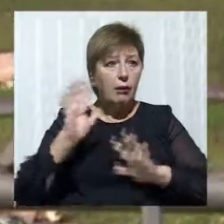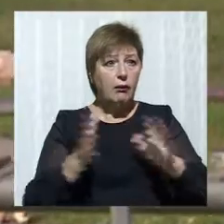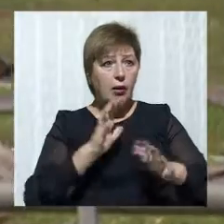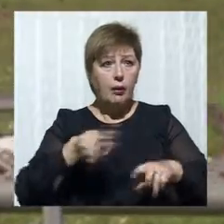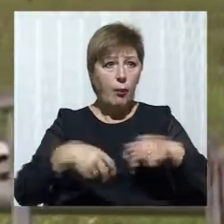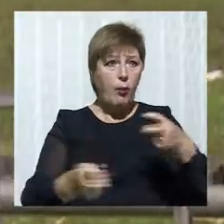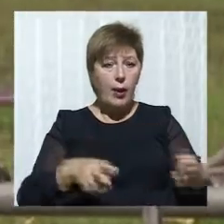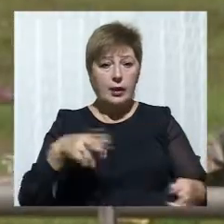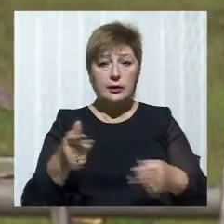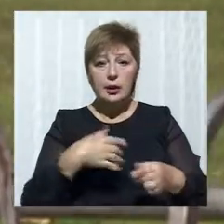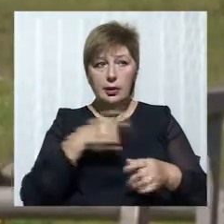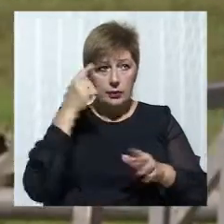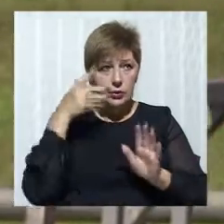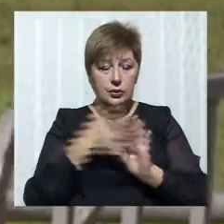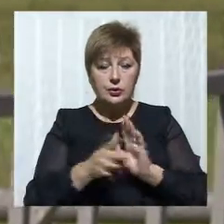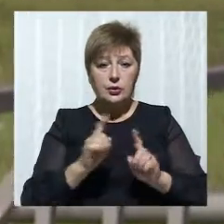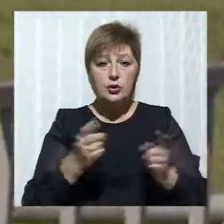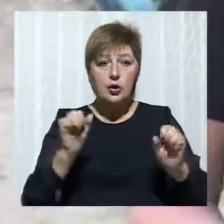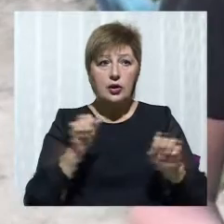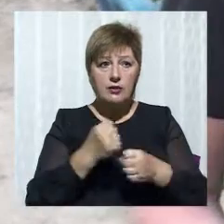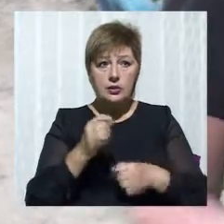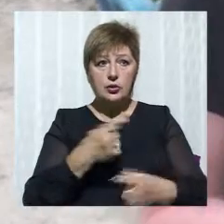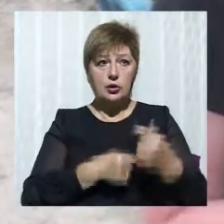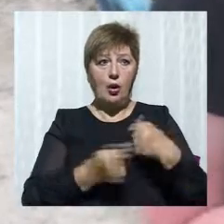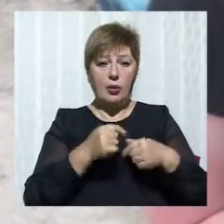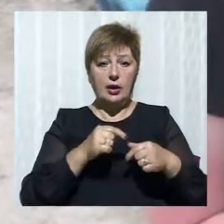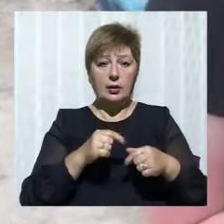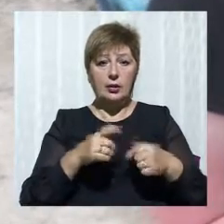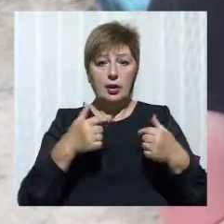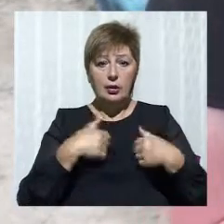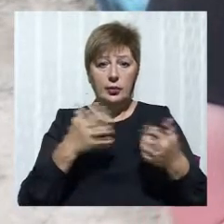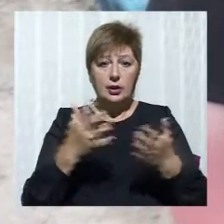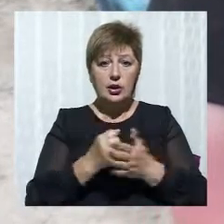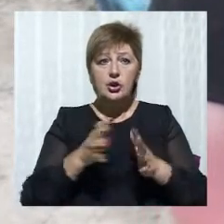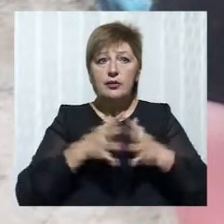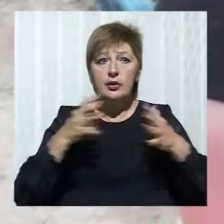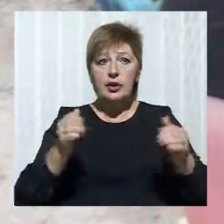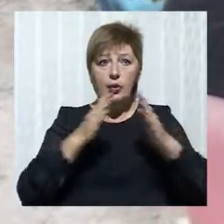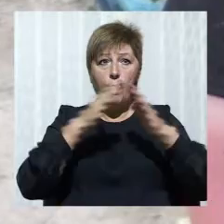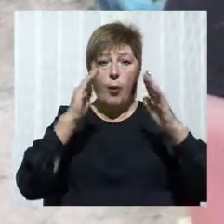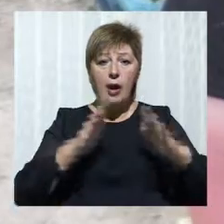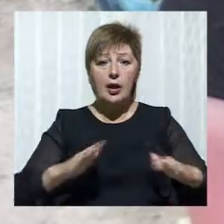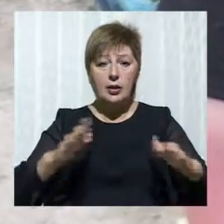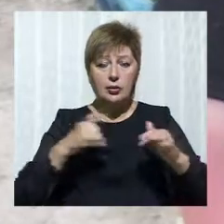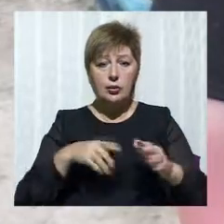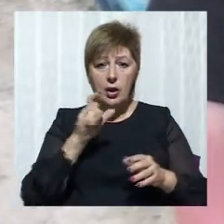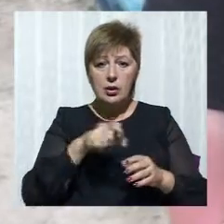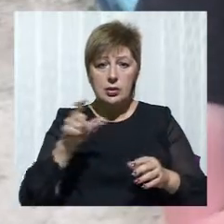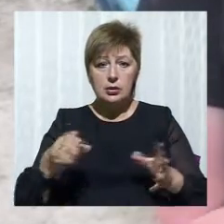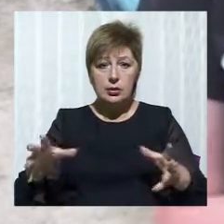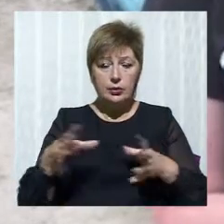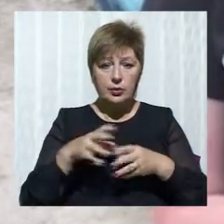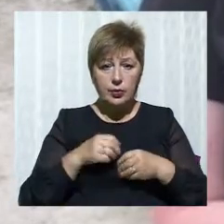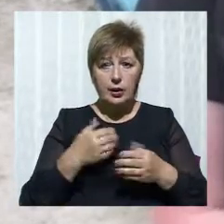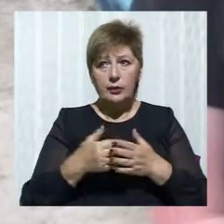зрозуміли, що не зможемо повернутися назад. Треба знайти укриття десь тут. Ми знайшли велику палатку з людьми. Цю палатку врятували лише те, що весь час, десь